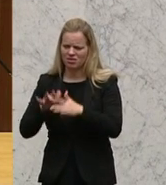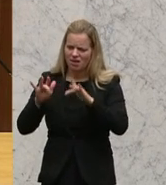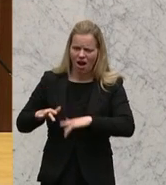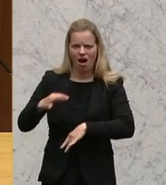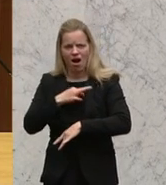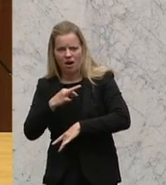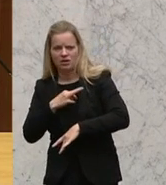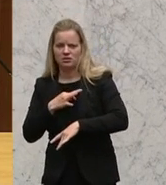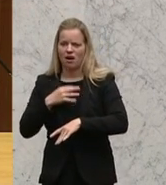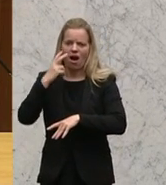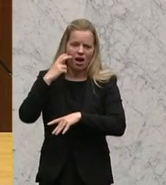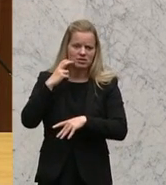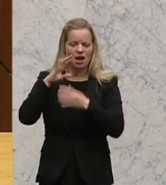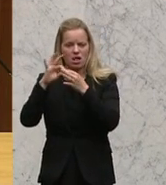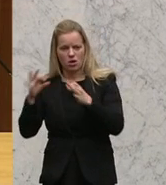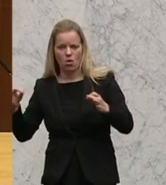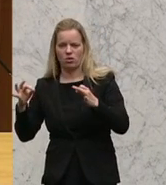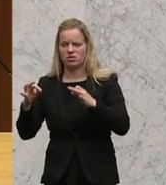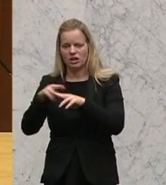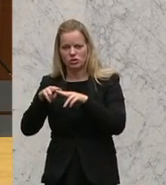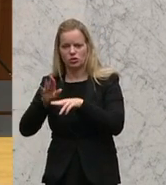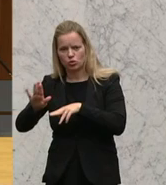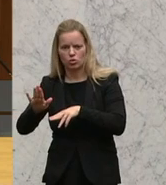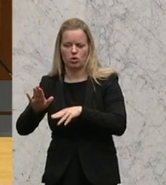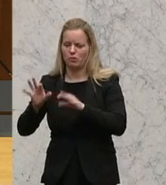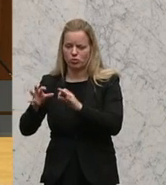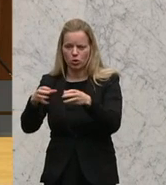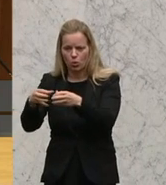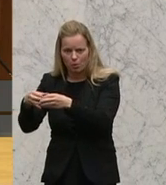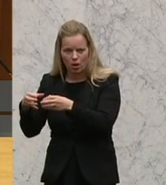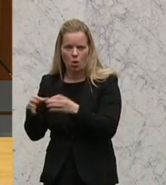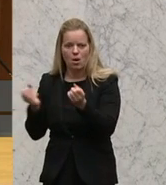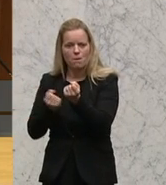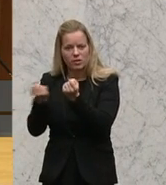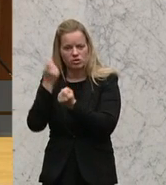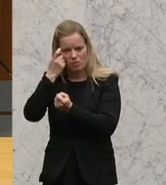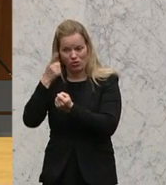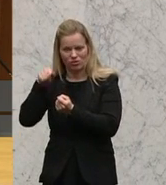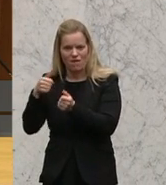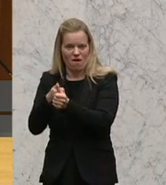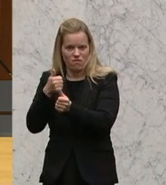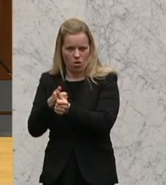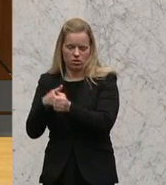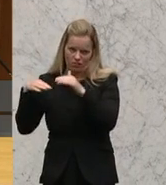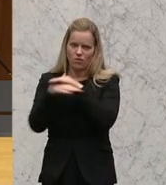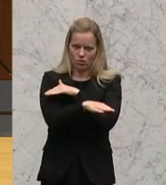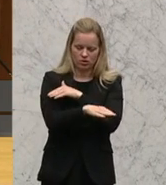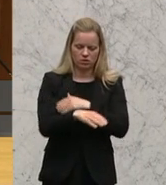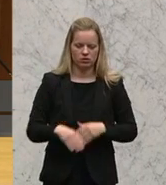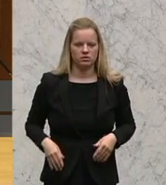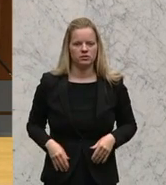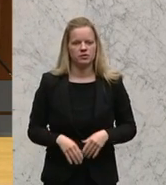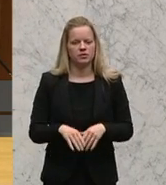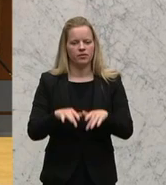Religion, Nationalität, Zugehörigkeit zu einer bestimmten sozialen Gruppe oder der politischen Gesinnung. Mit diesem Beschluss hat die Weltgemeinschaft einmal sechs